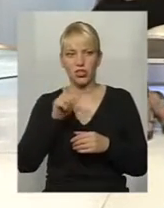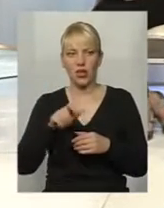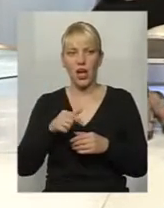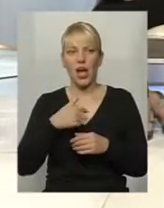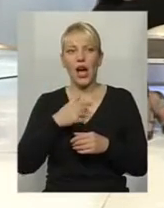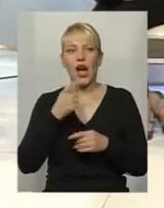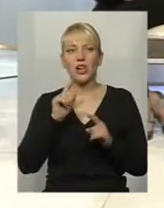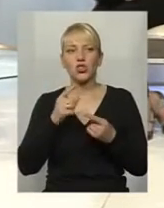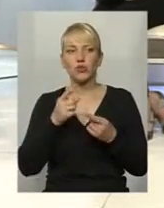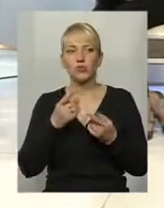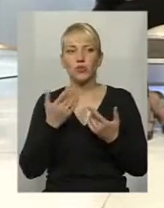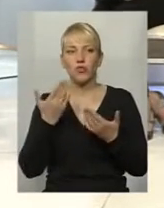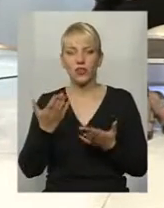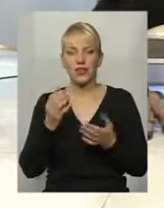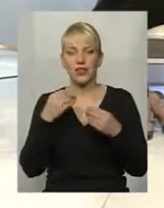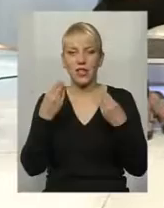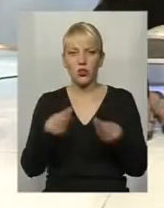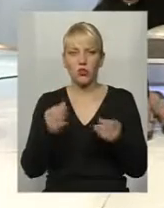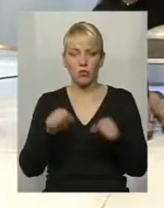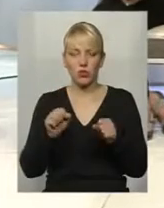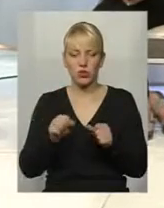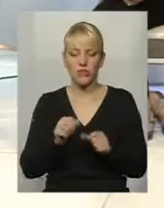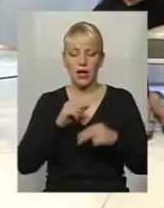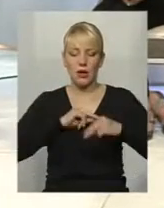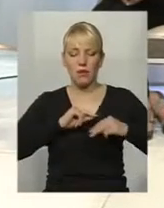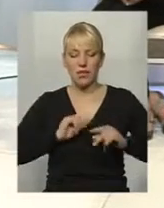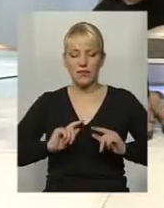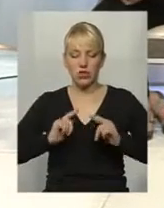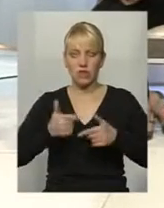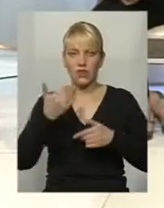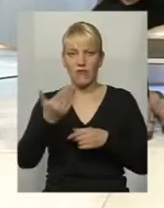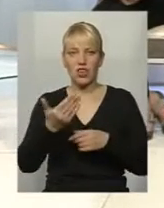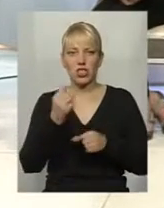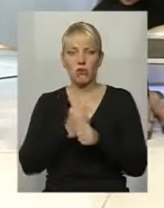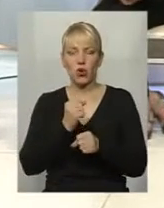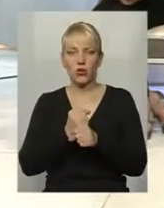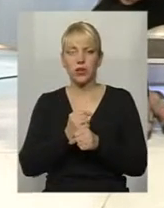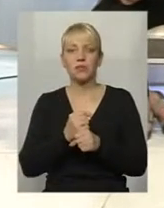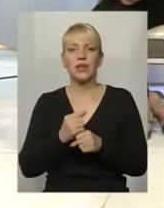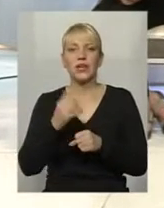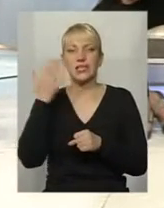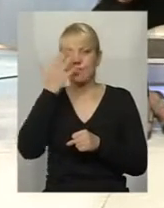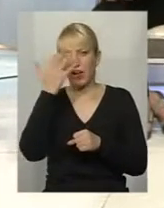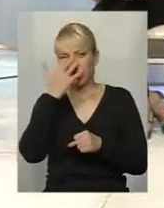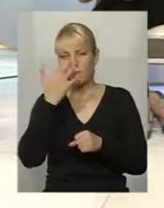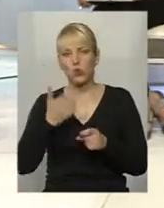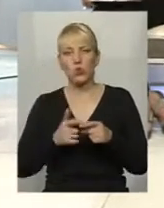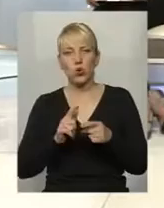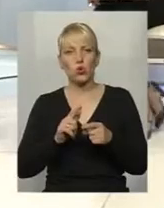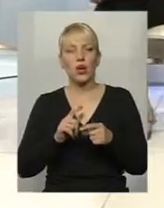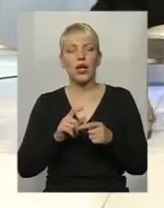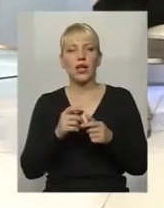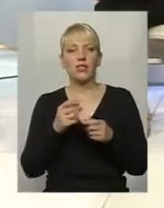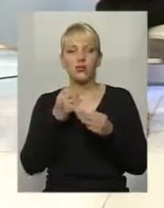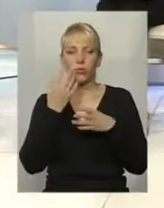будь ласка, а чи вони дають можливість працевлаштуватися вашим людям з вадами зору? Адже добре,